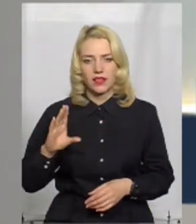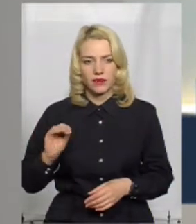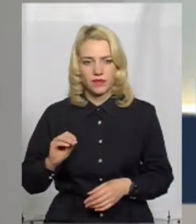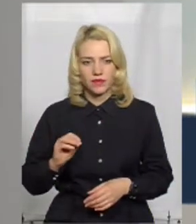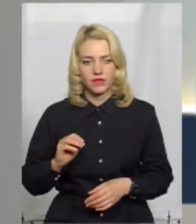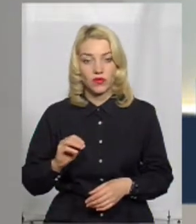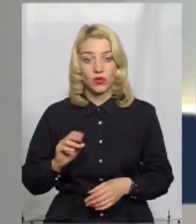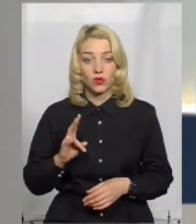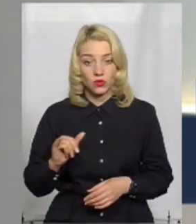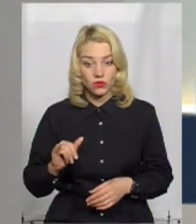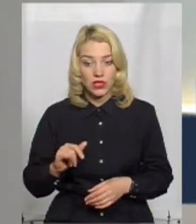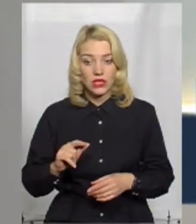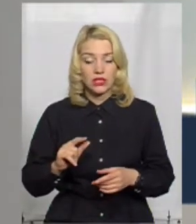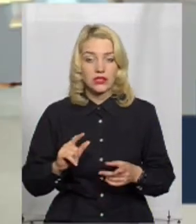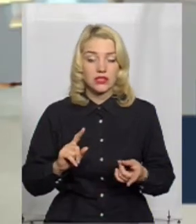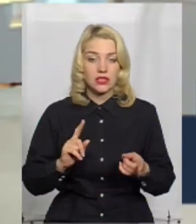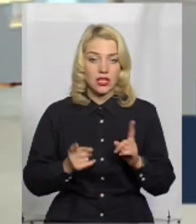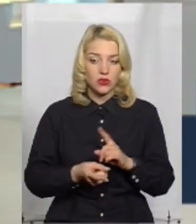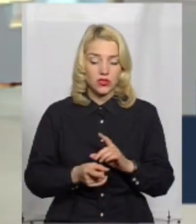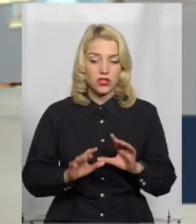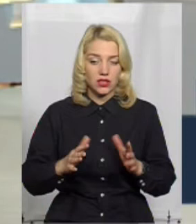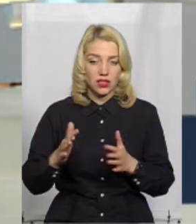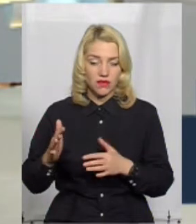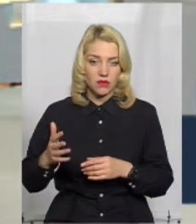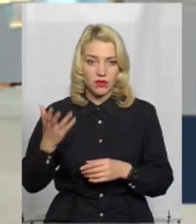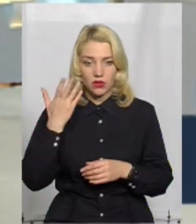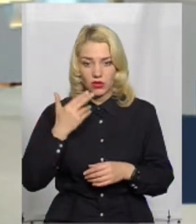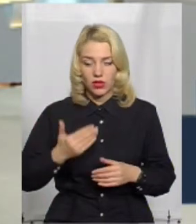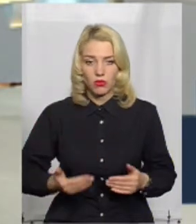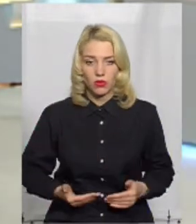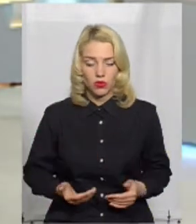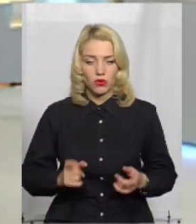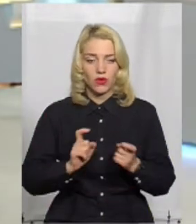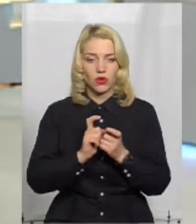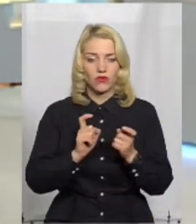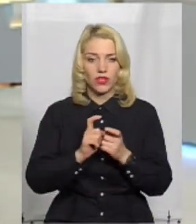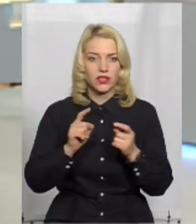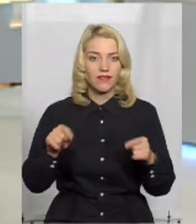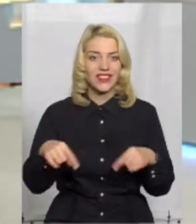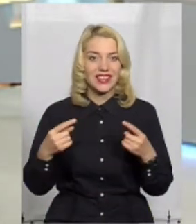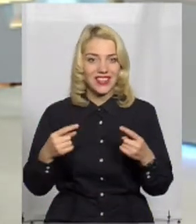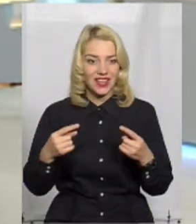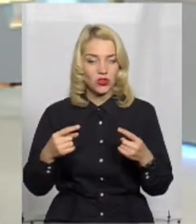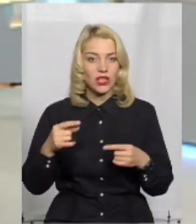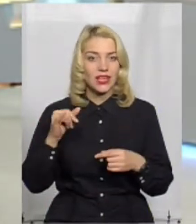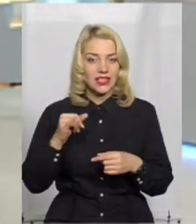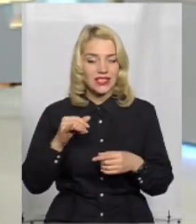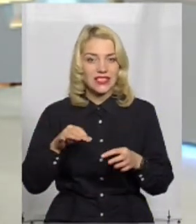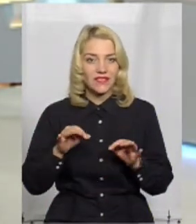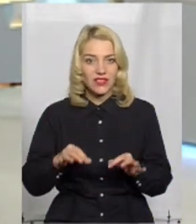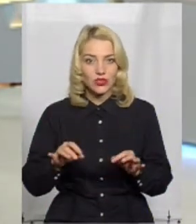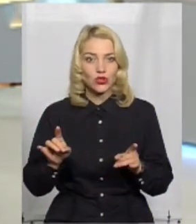стаються такі випадки, коли побутові конфлікти виникають. І, звісно, що